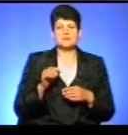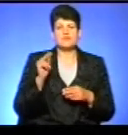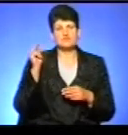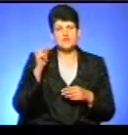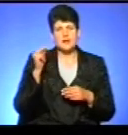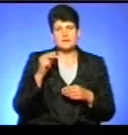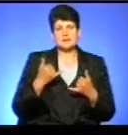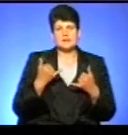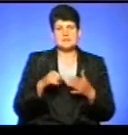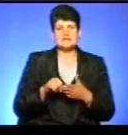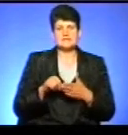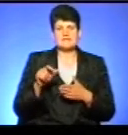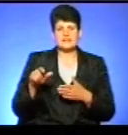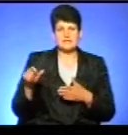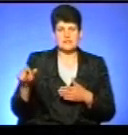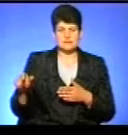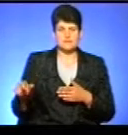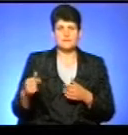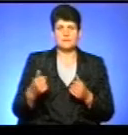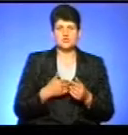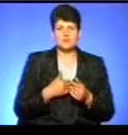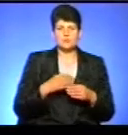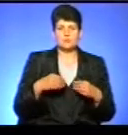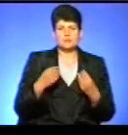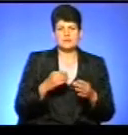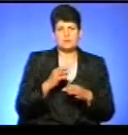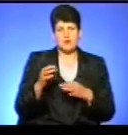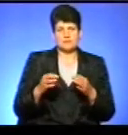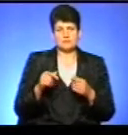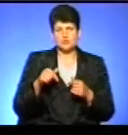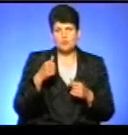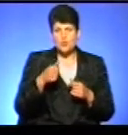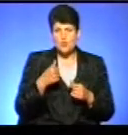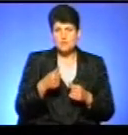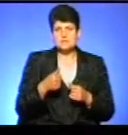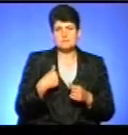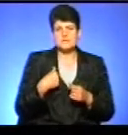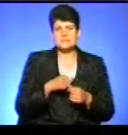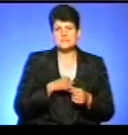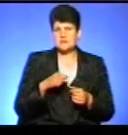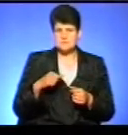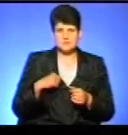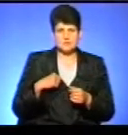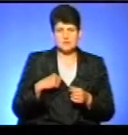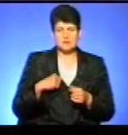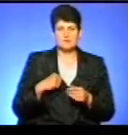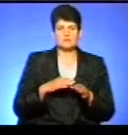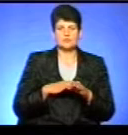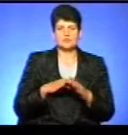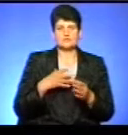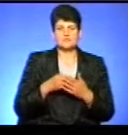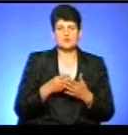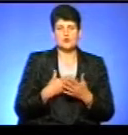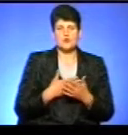навчання для представників, для тернополян, бажаючих подати проєкти. Цього року ми самостійно вже реалізовуємо самий